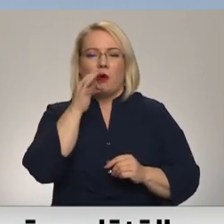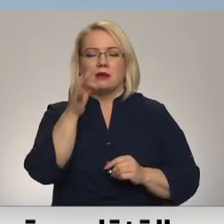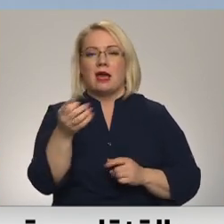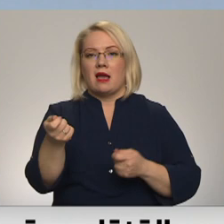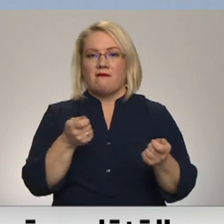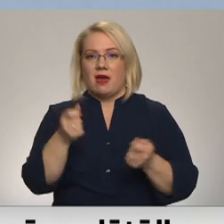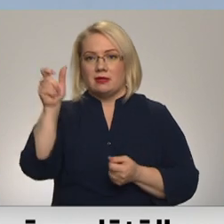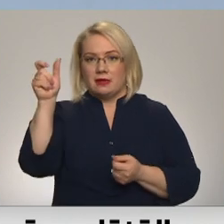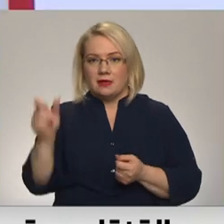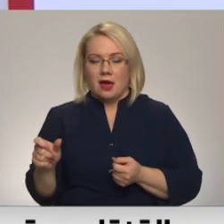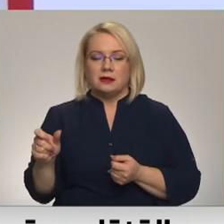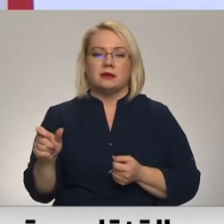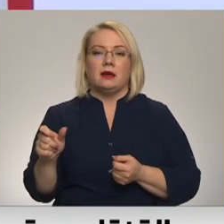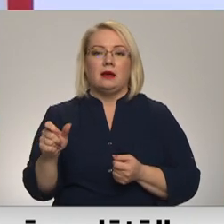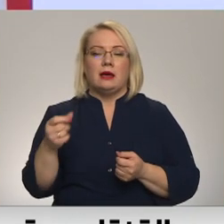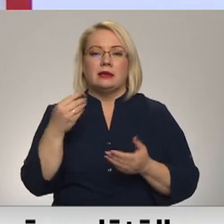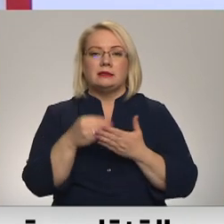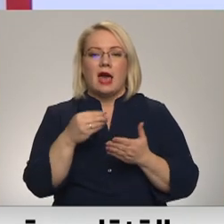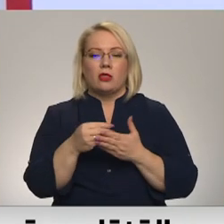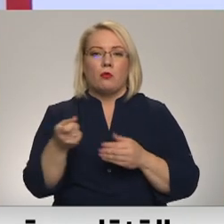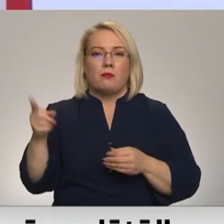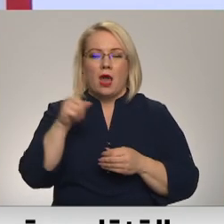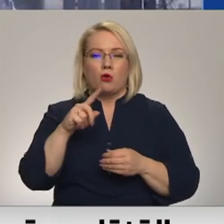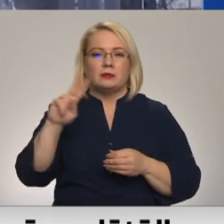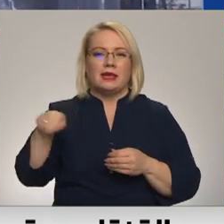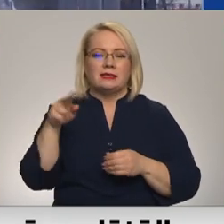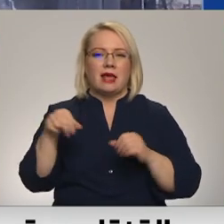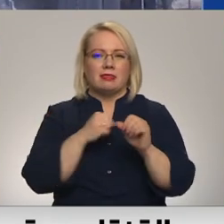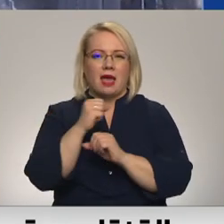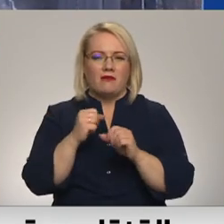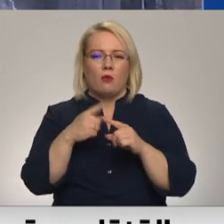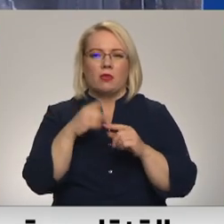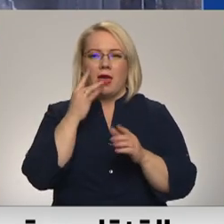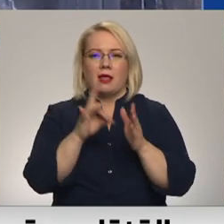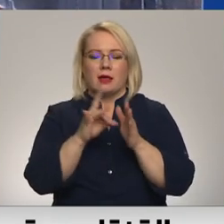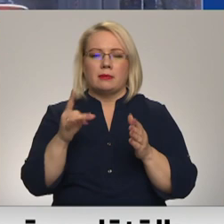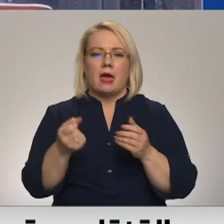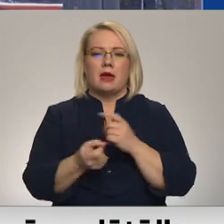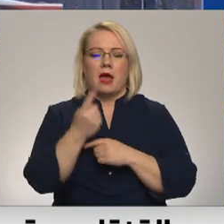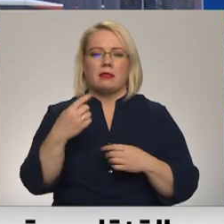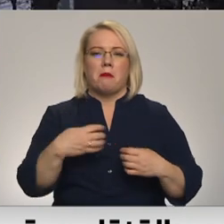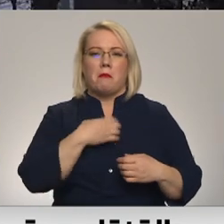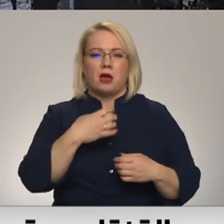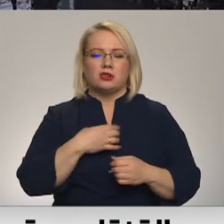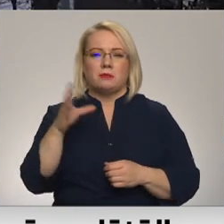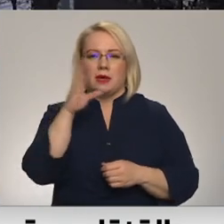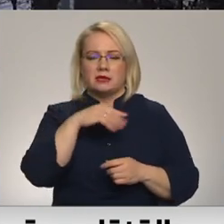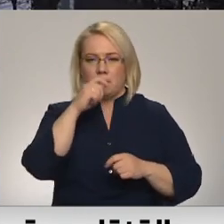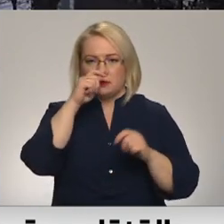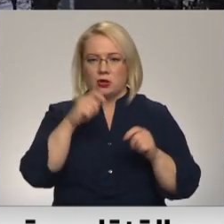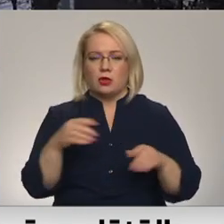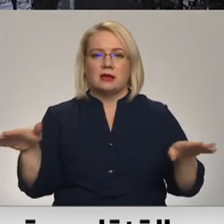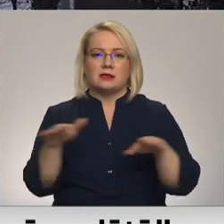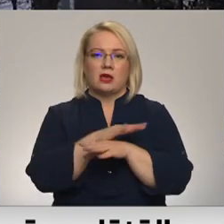vadītājs Viktors Borcovs cenu kalpums dīzardegvielai un elektrībai rada bažas par iespējamiem zaudējumiem, kuru sekšana